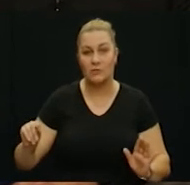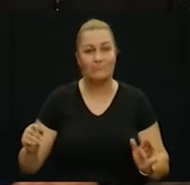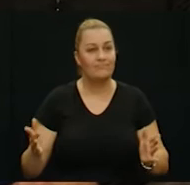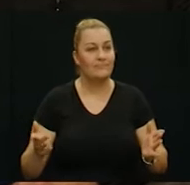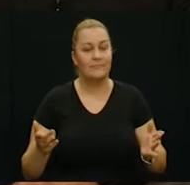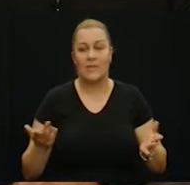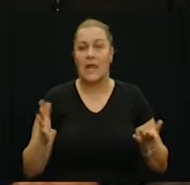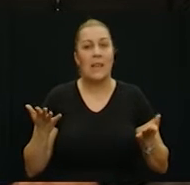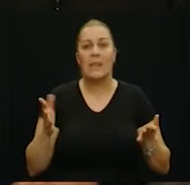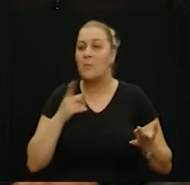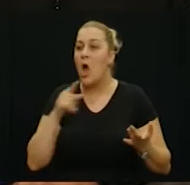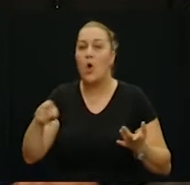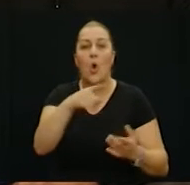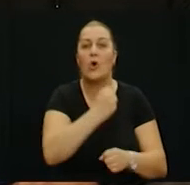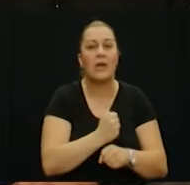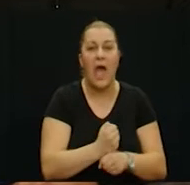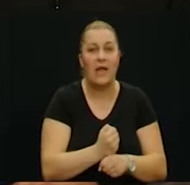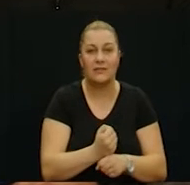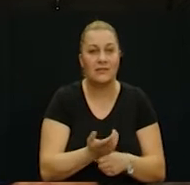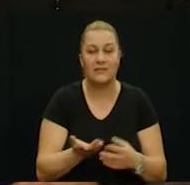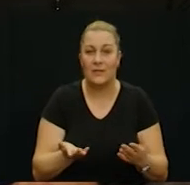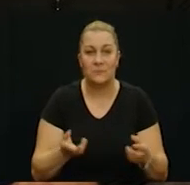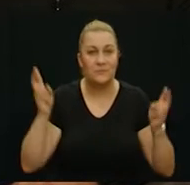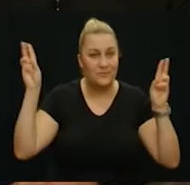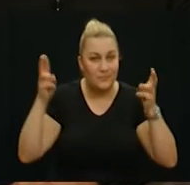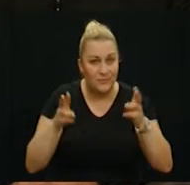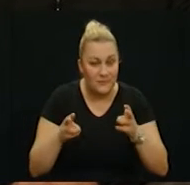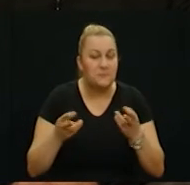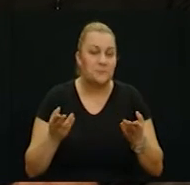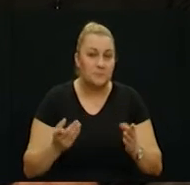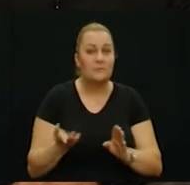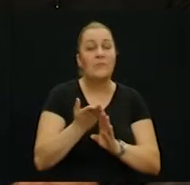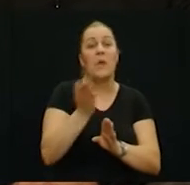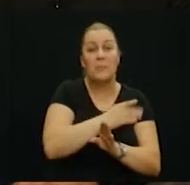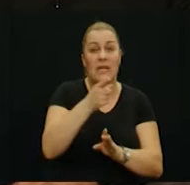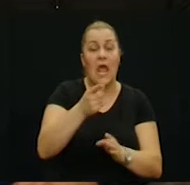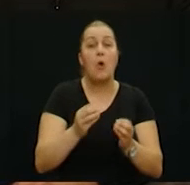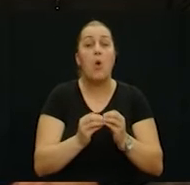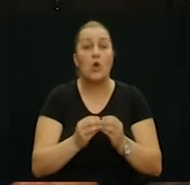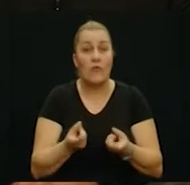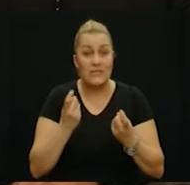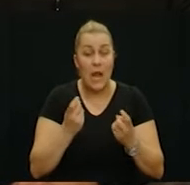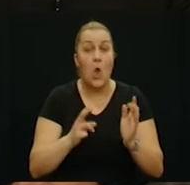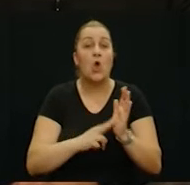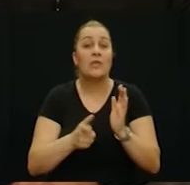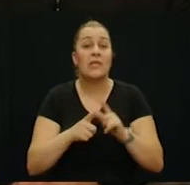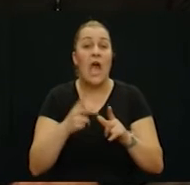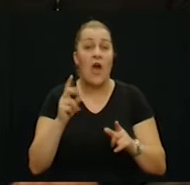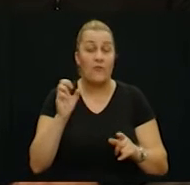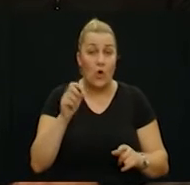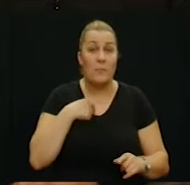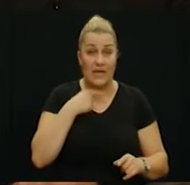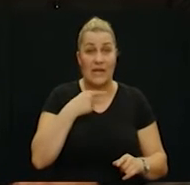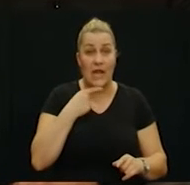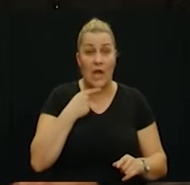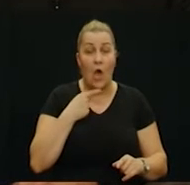imao ko raditi. Jednom prilikom, na početku, još prije Borova sela, je Njavro rekao da je on